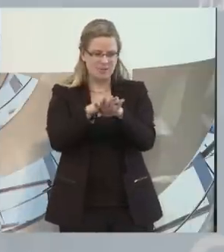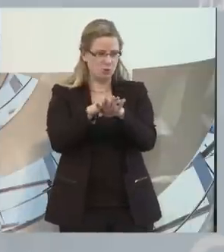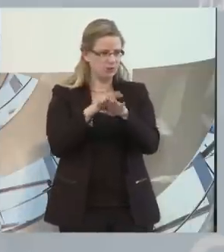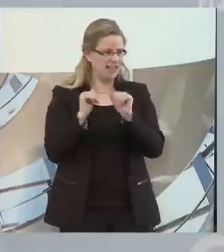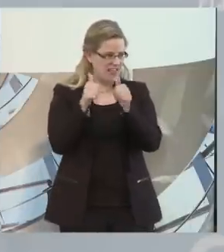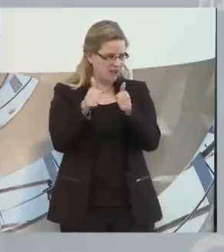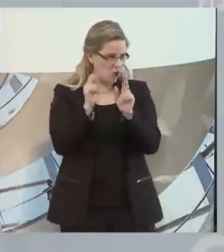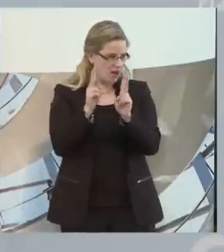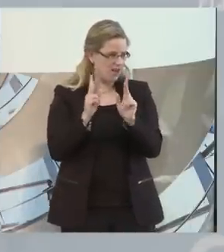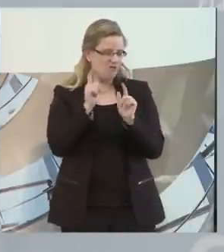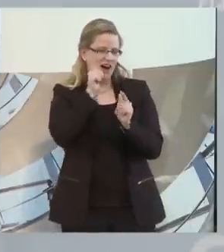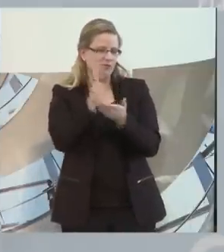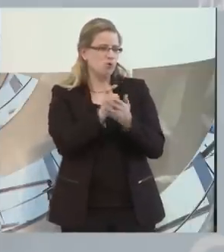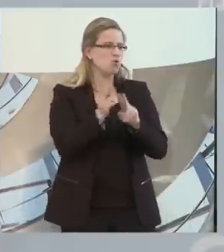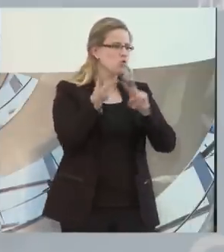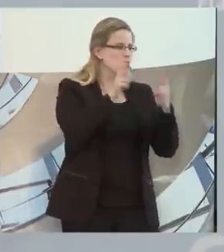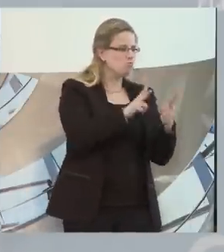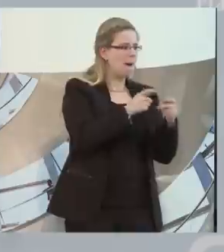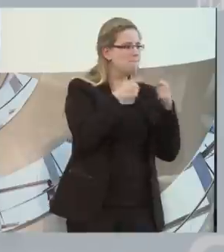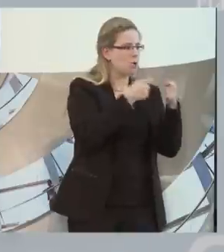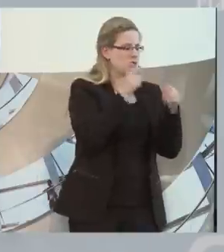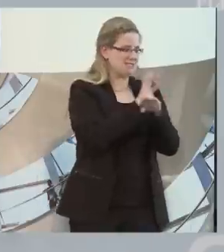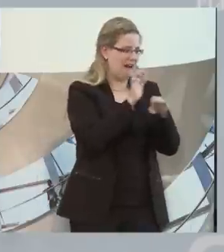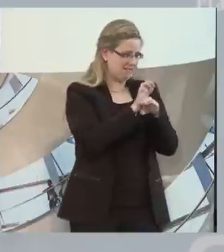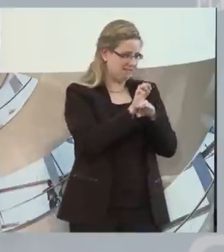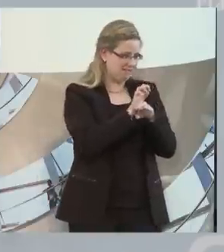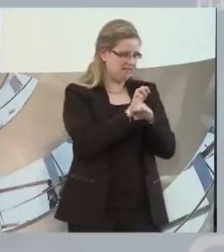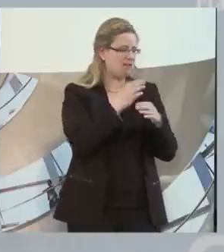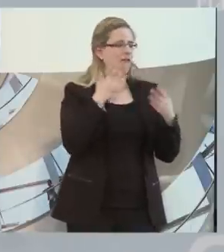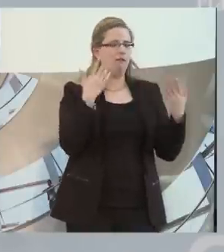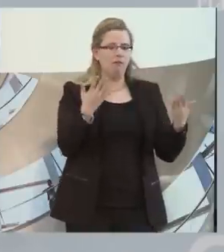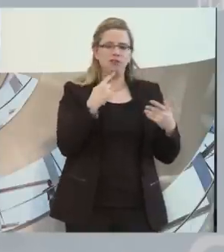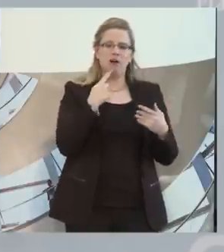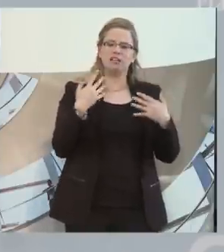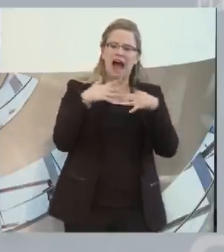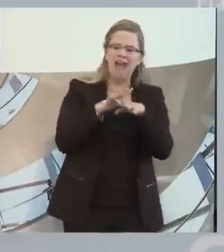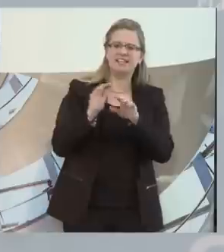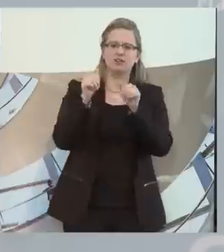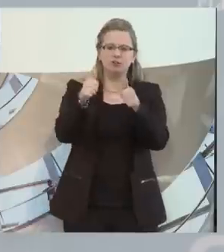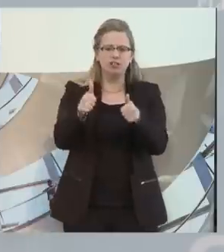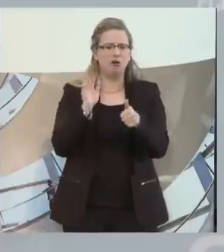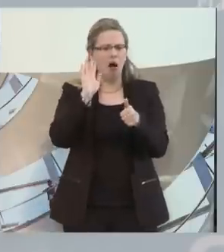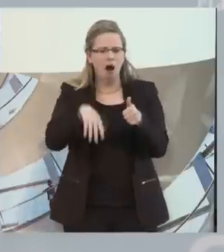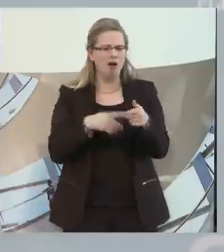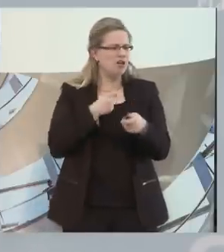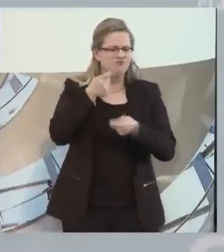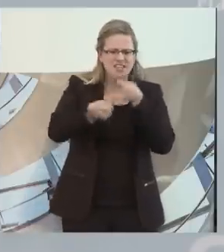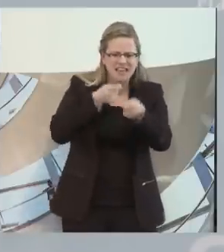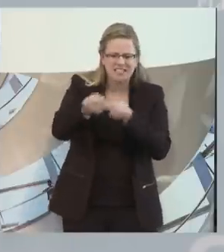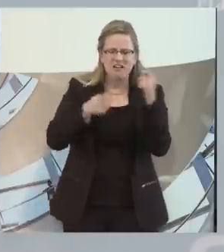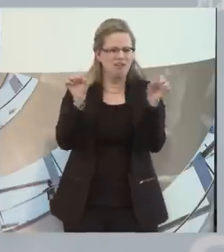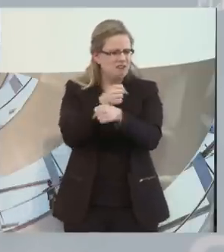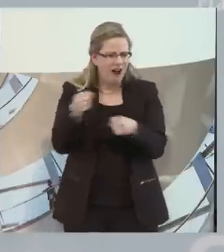passiert. Ich habe ja nichts dagegen, dass es so ist. Nur alle, die jetzt immer sagen, die Einglusthilfe sei nicht mehr so finanzierbar, sollten mal zur